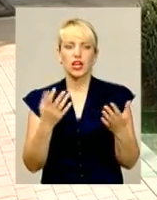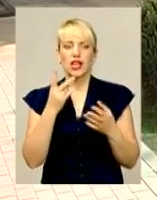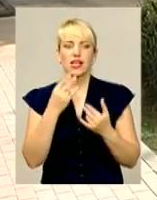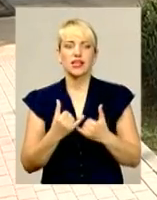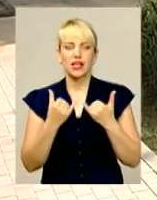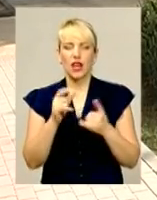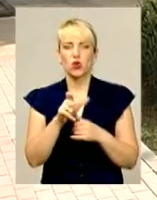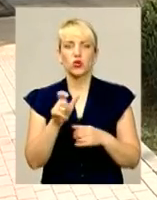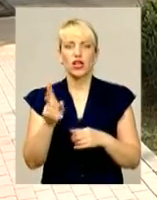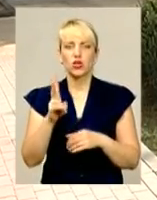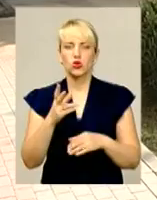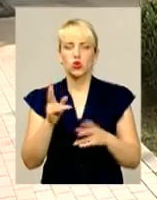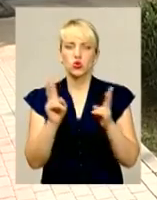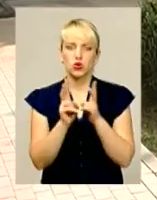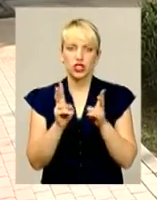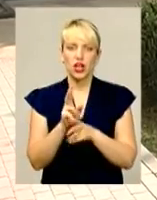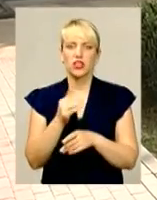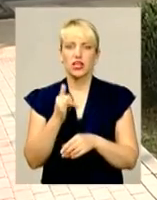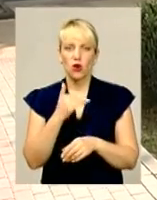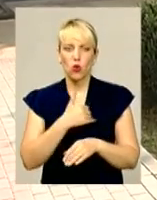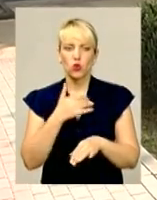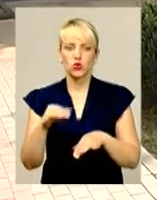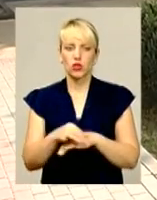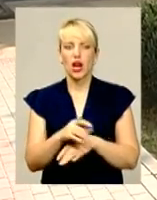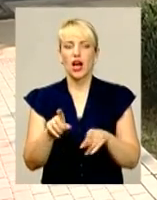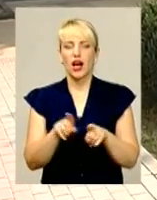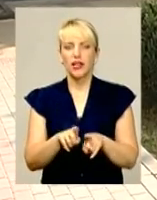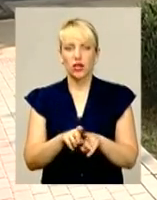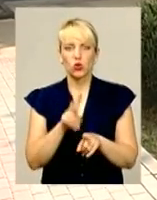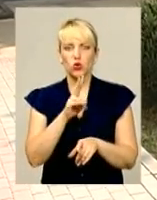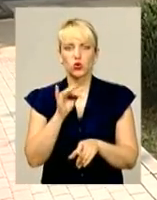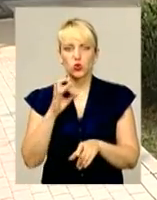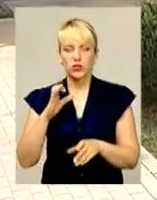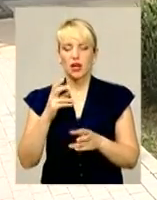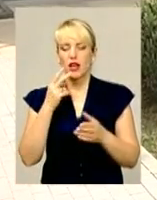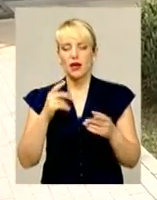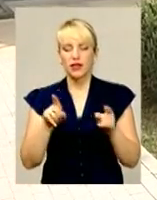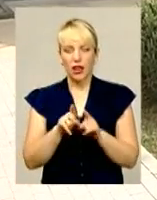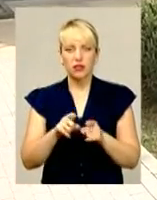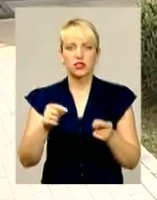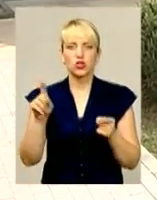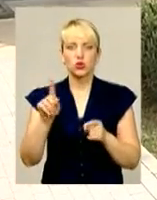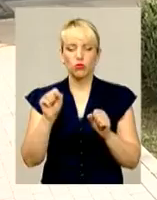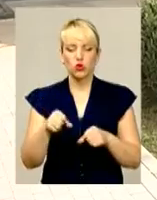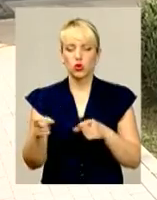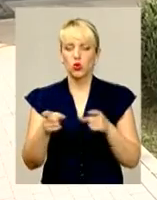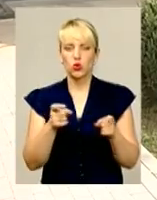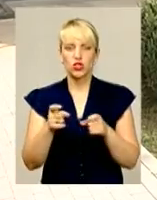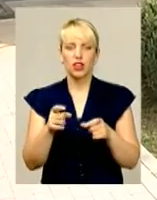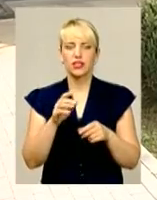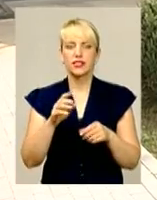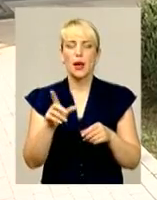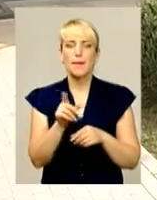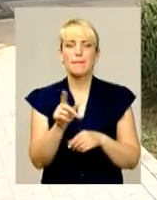ще не одружені, або зустрічаються і хочуть одружитися. Але також курс передбачений цього разу так, що можуть долучатися пари, які вже є в